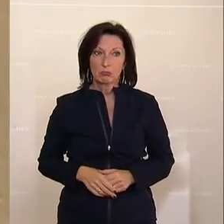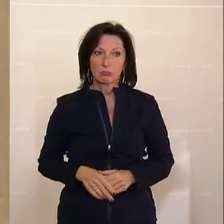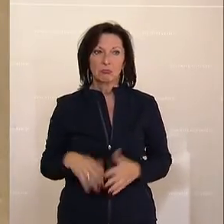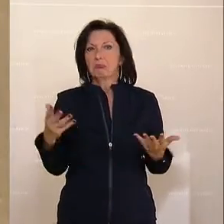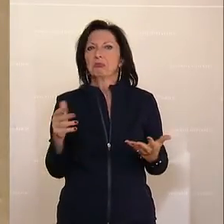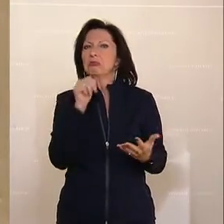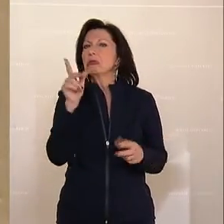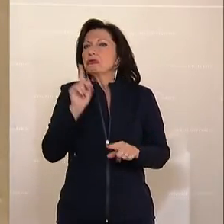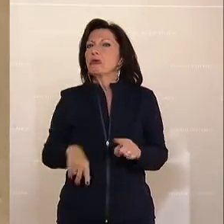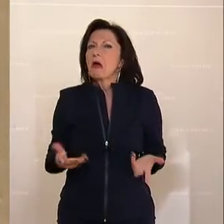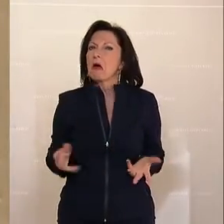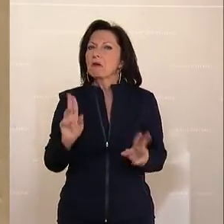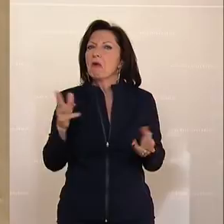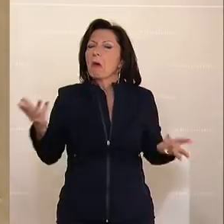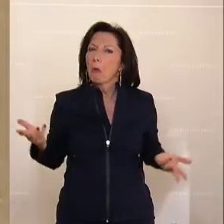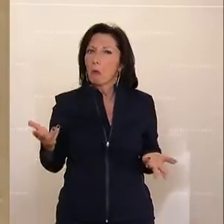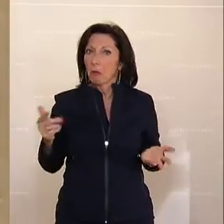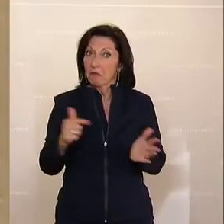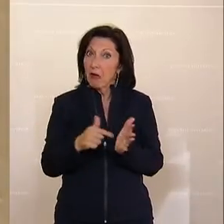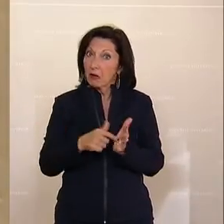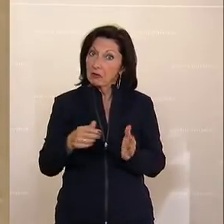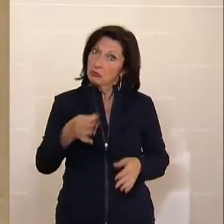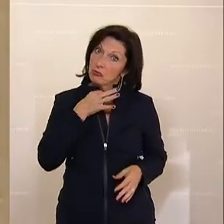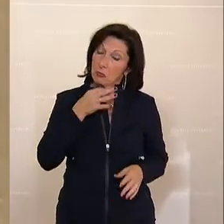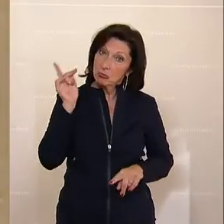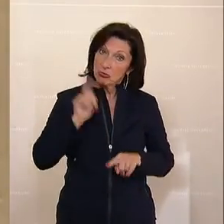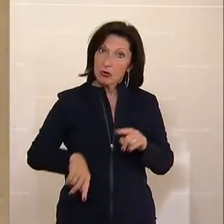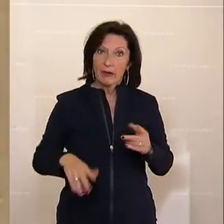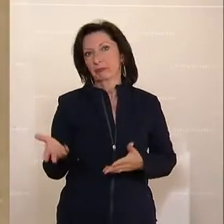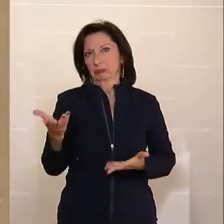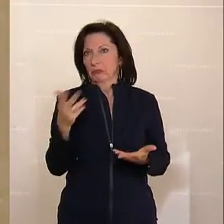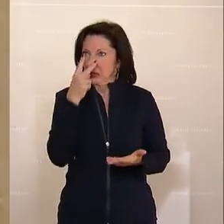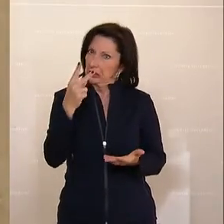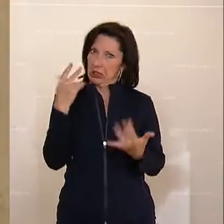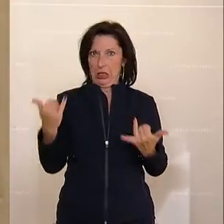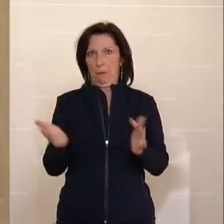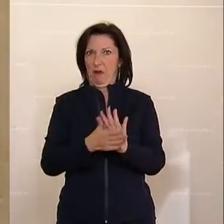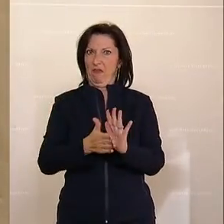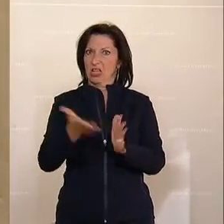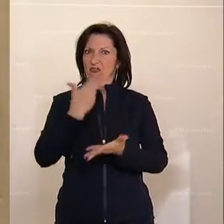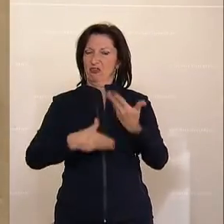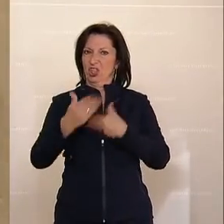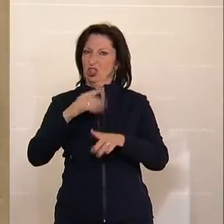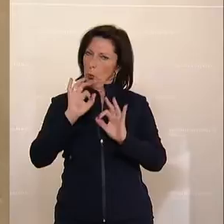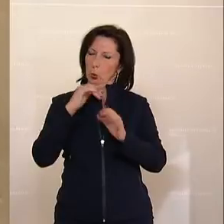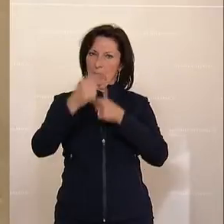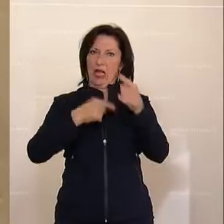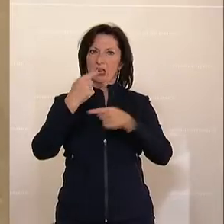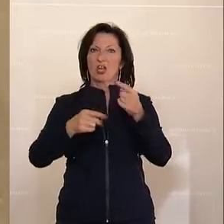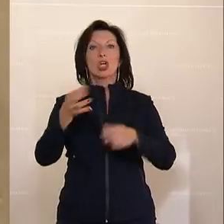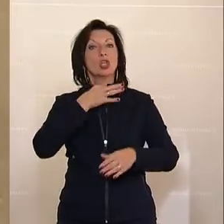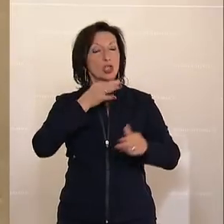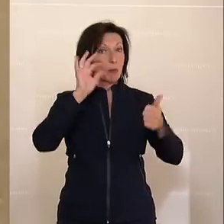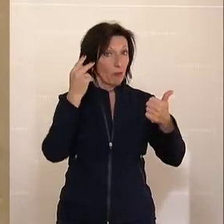glaube ich, nicht so schlecht sein, sonst ging es uns in Richtung sozusagen Wirtschaftsentwicklung nicht so gut. Und neben Stimmung ist einfach Vertrauen wichtig.